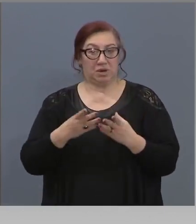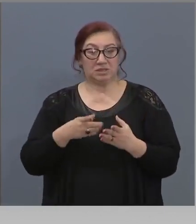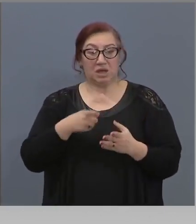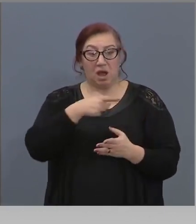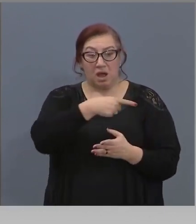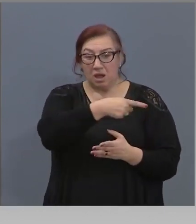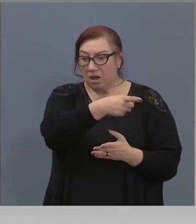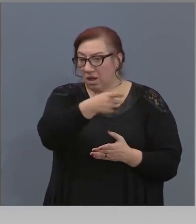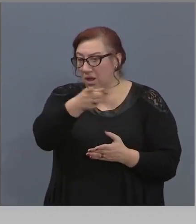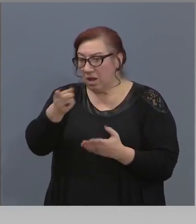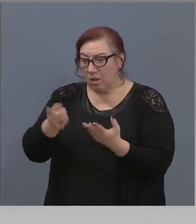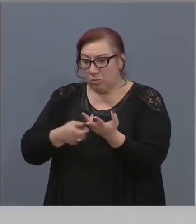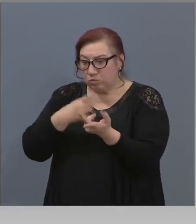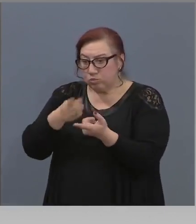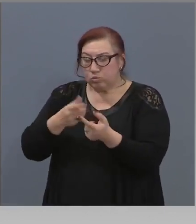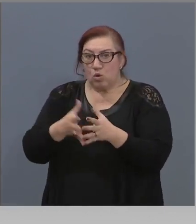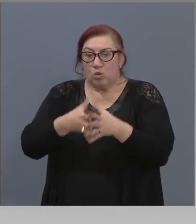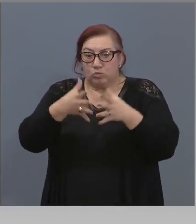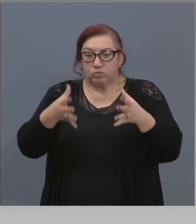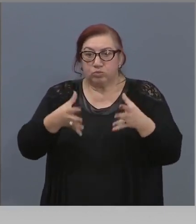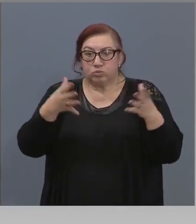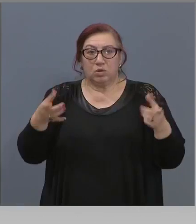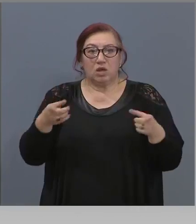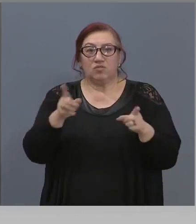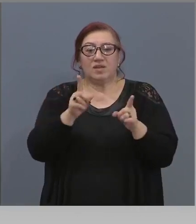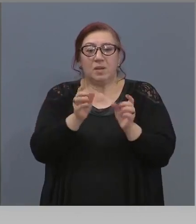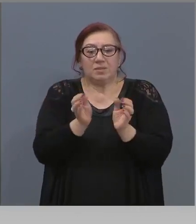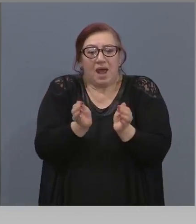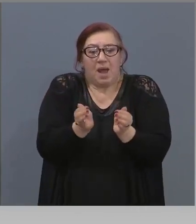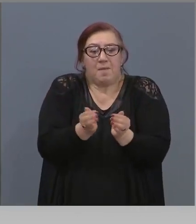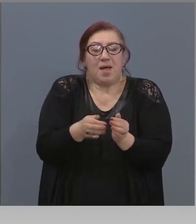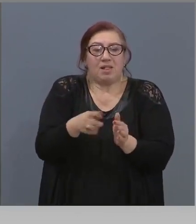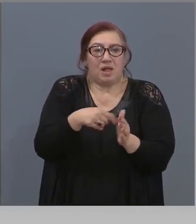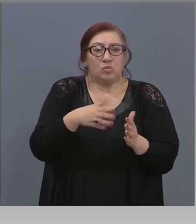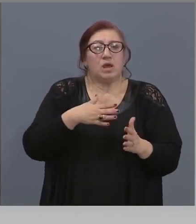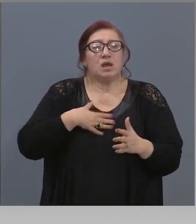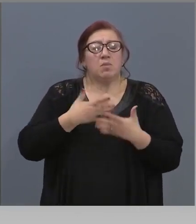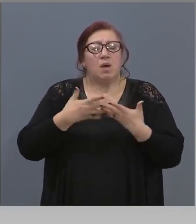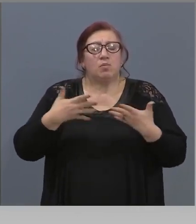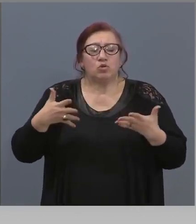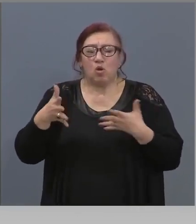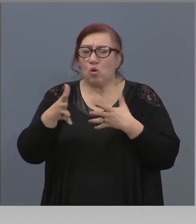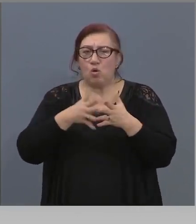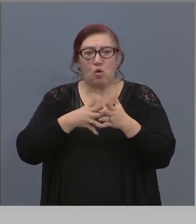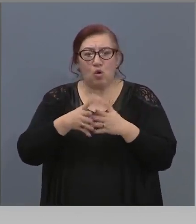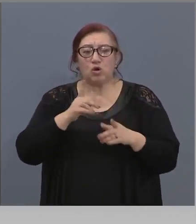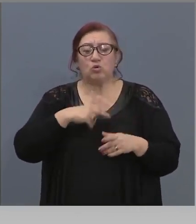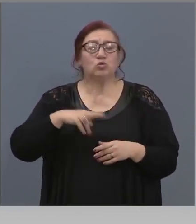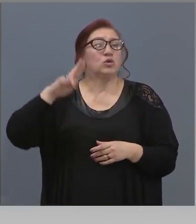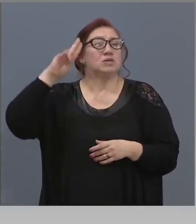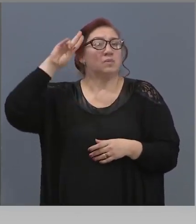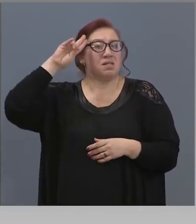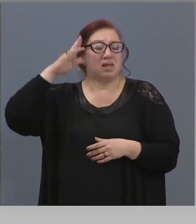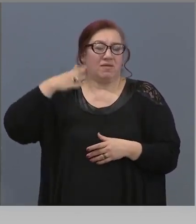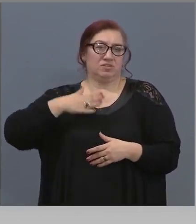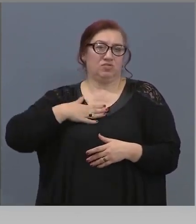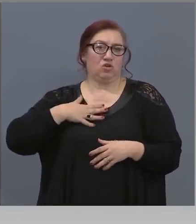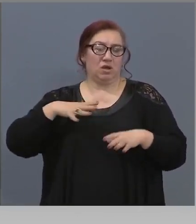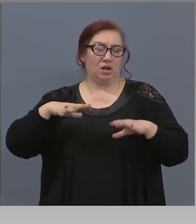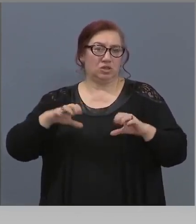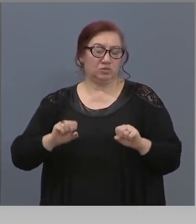накрая една малка група хора. Разбирате ли? Има много хора, които ще изпълняват служебните си ангажименти тогава? Ние сме изкарали,